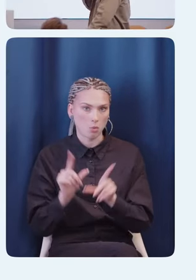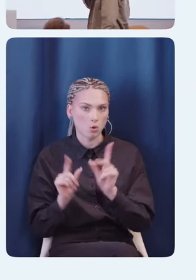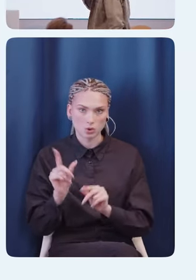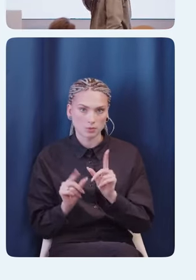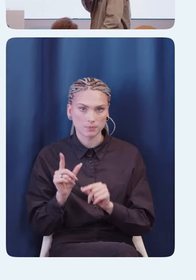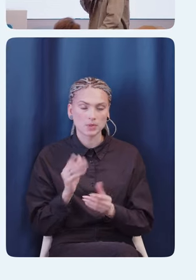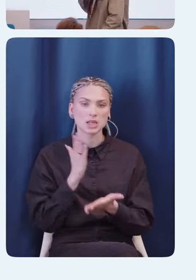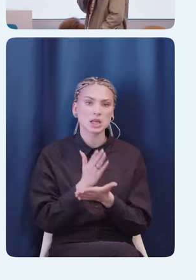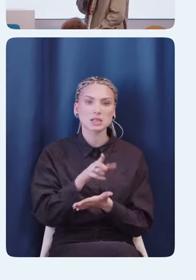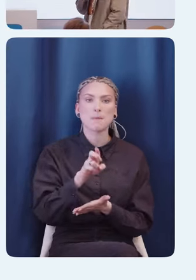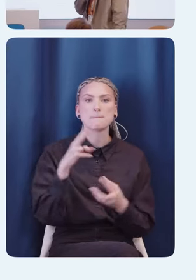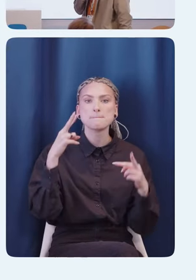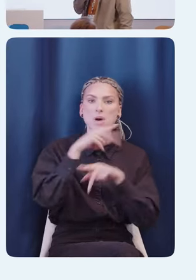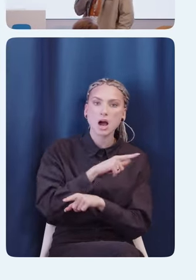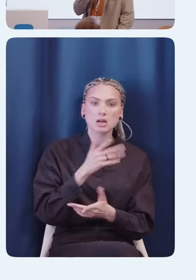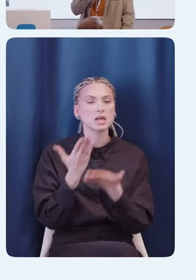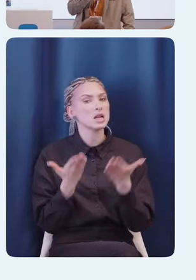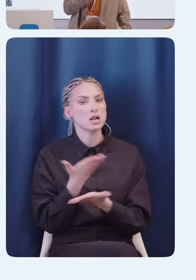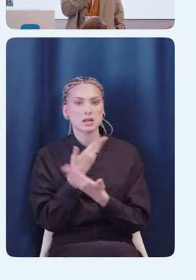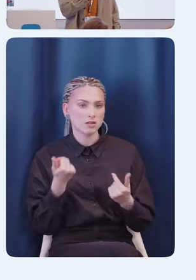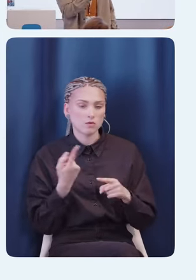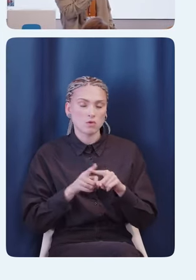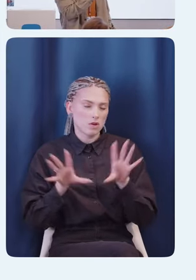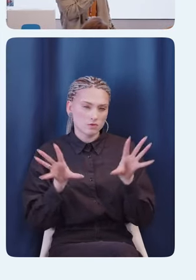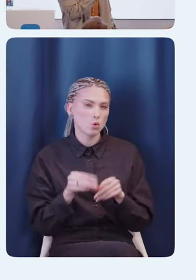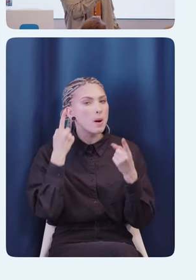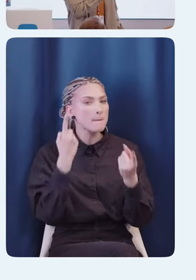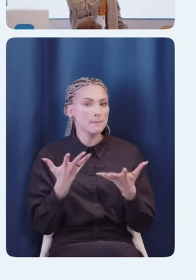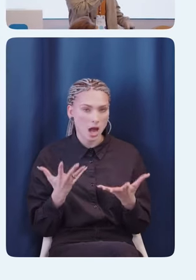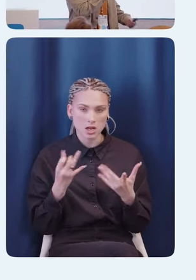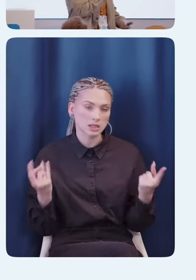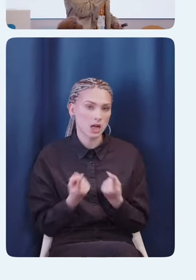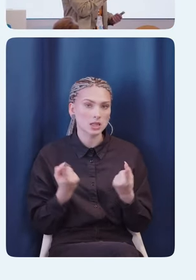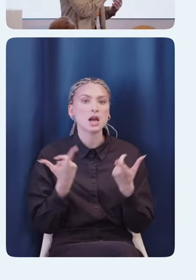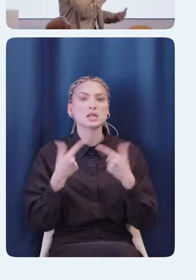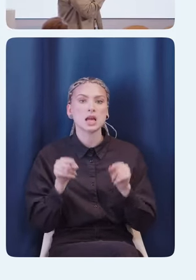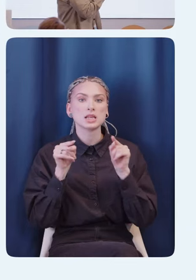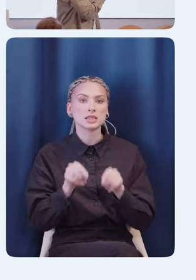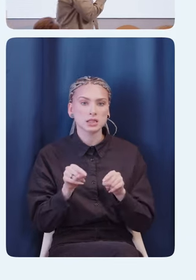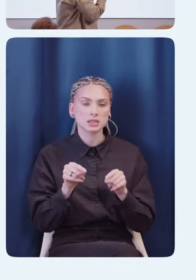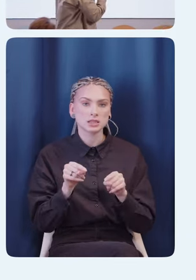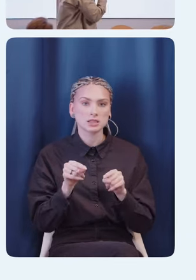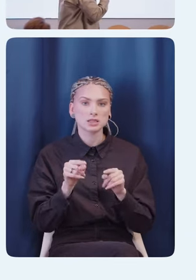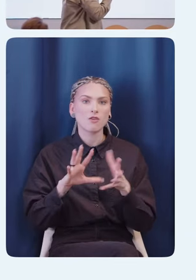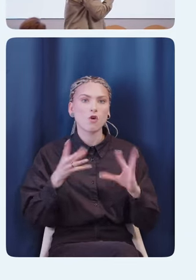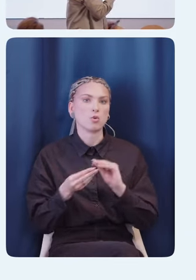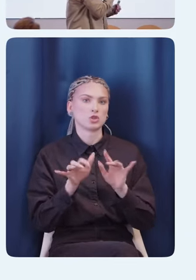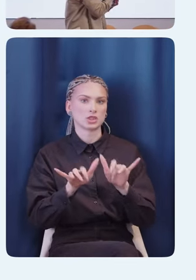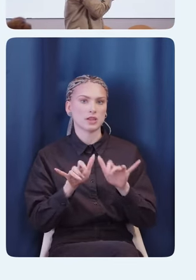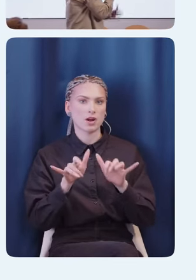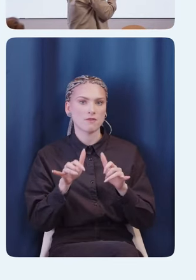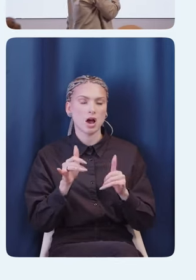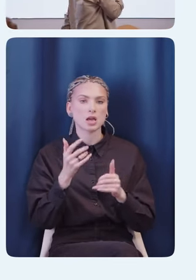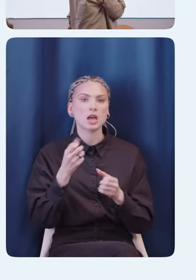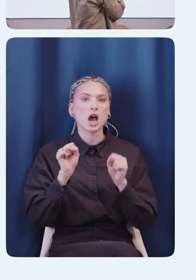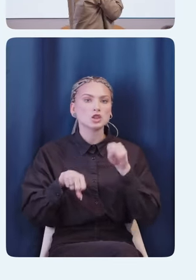есть в нем баги или нет. Ну, то есть все, в принципе, стандартно, все, в принципе, понятно. Но где здесь цифровая доступность? Где здесь поддержка,